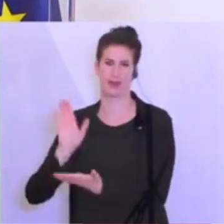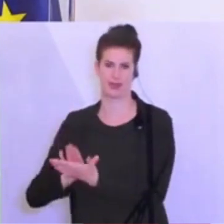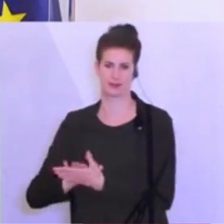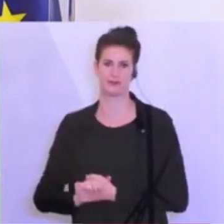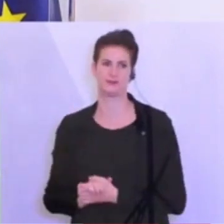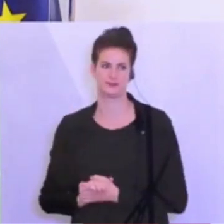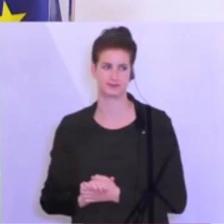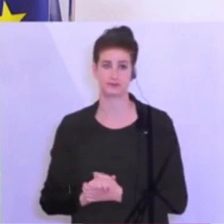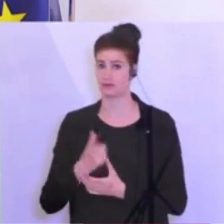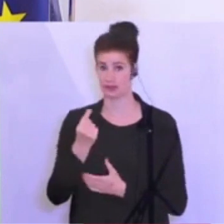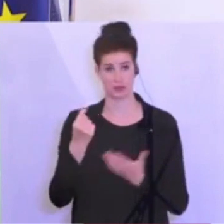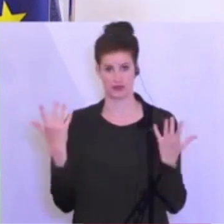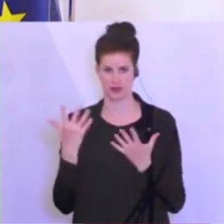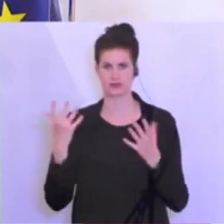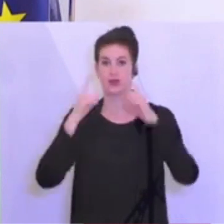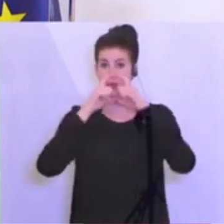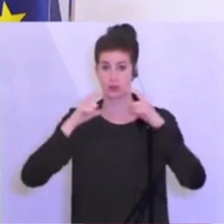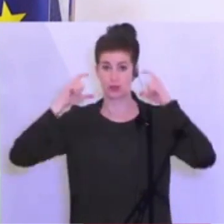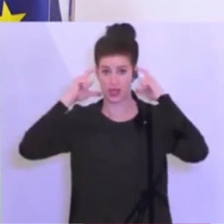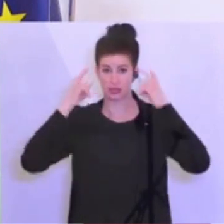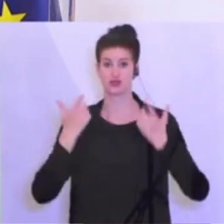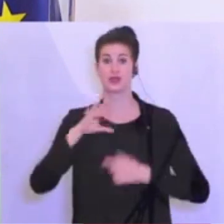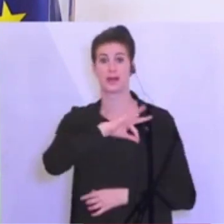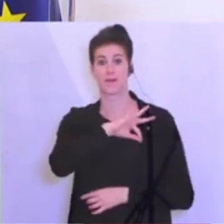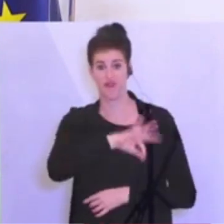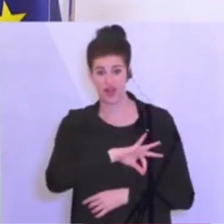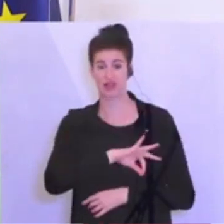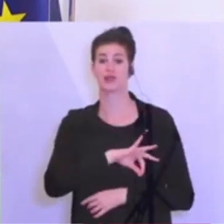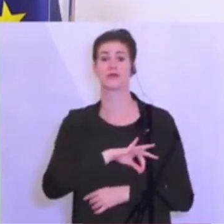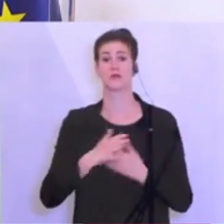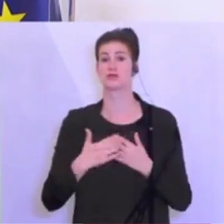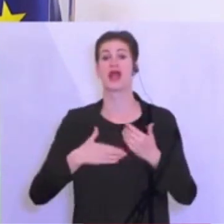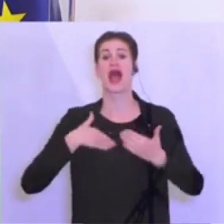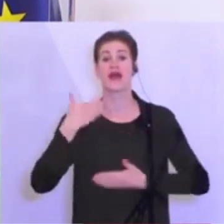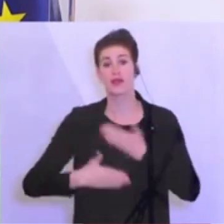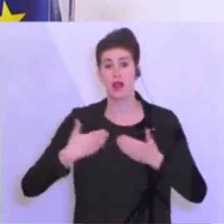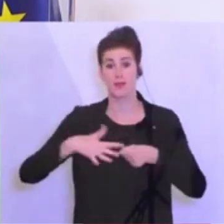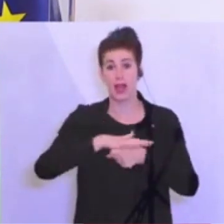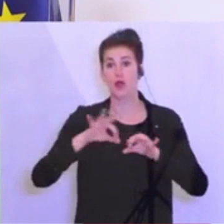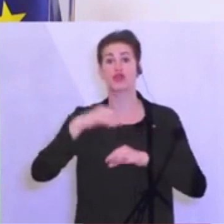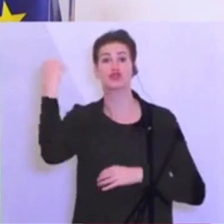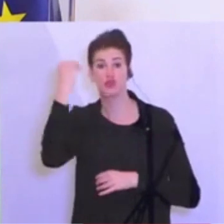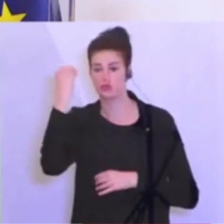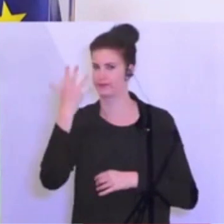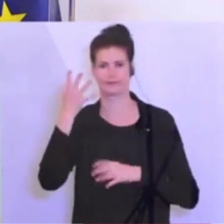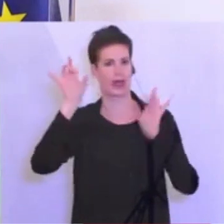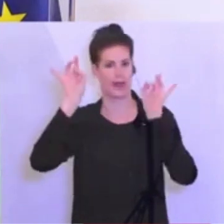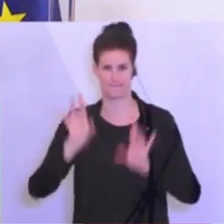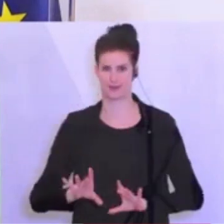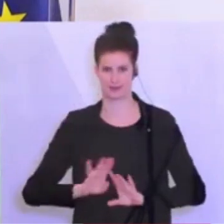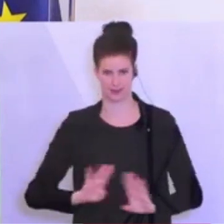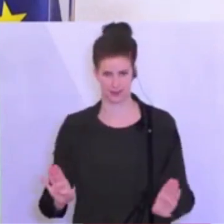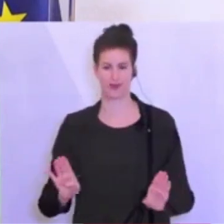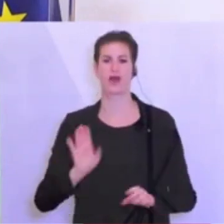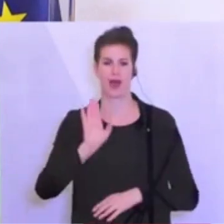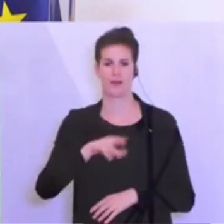bedeutet, dass der Mund-Nasen-Schutz nicht mehr verpflichtend im Handel oder auch der Schule zu tragen ist, dass er für